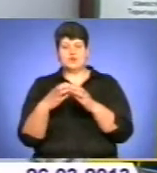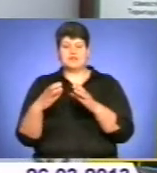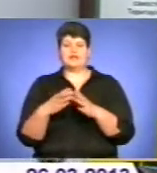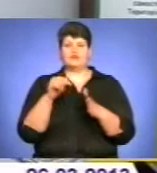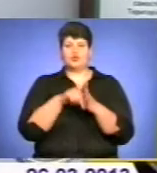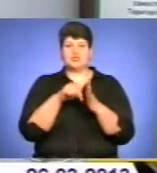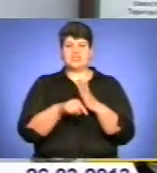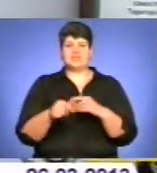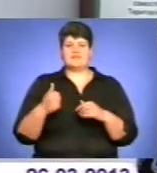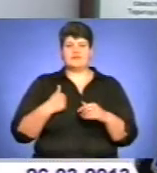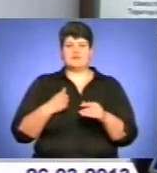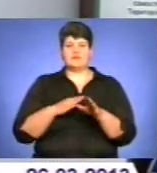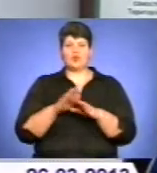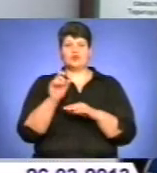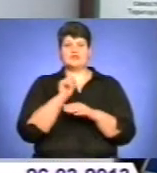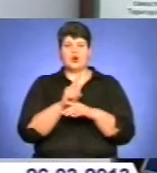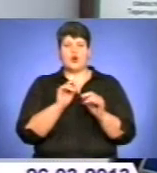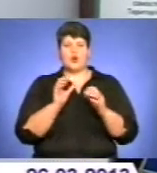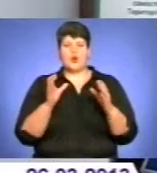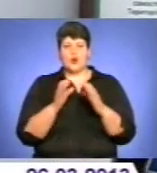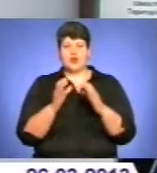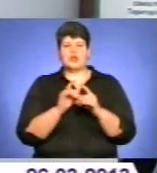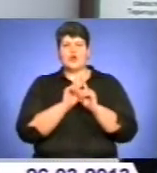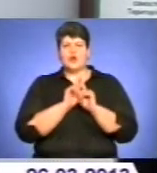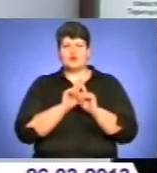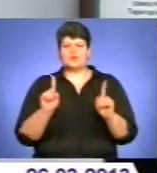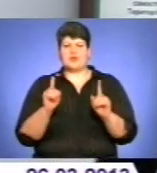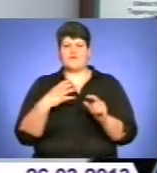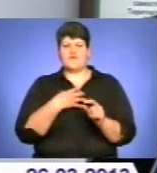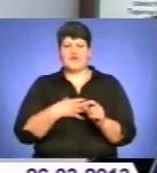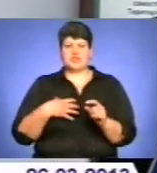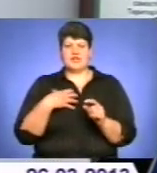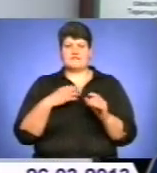виконують завдання по охороні особливо важливих об'єктів.